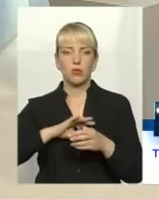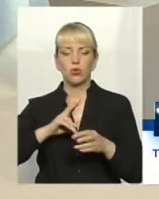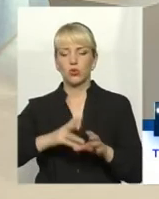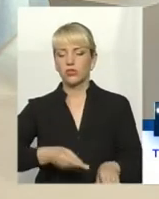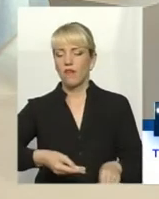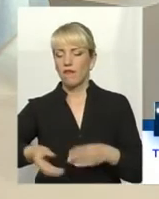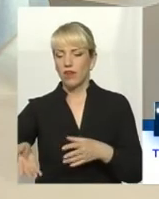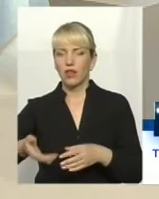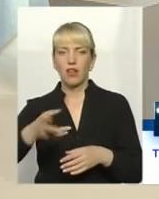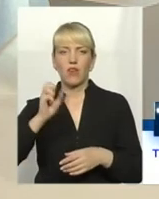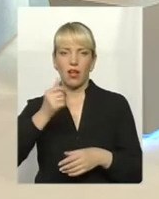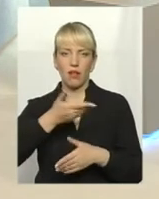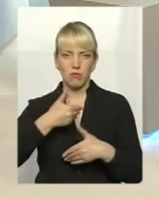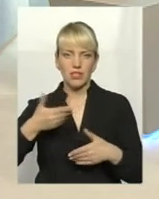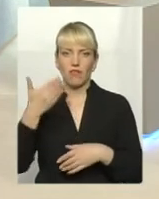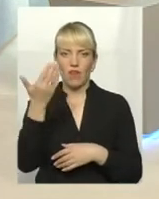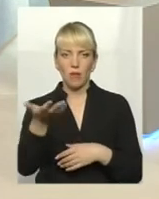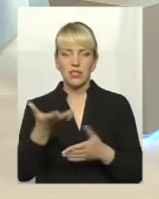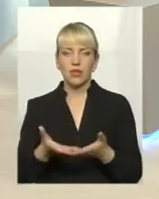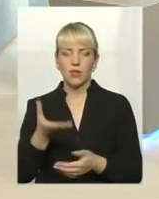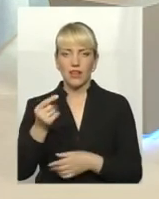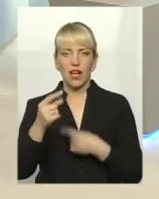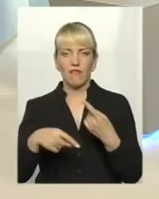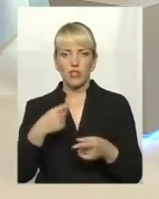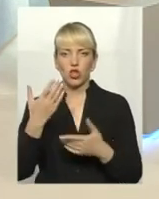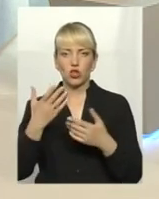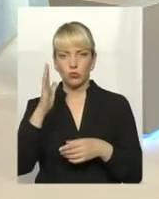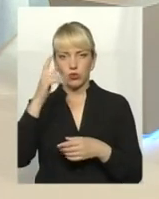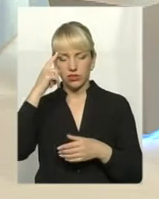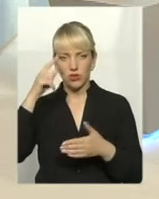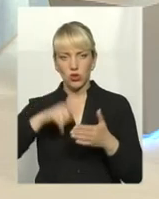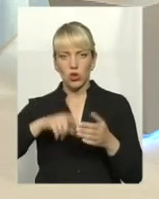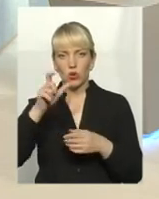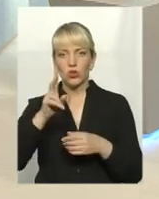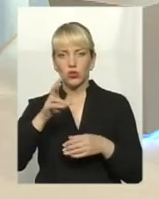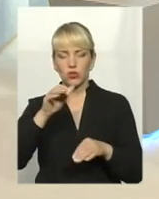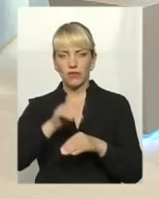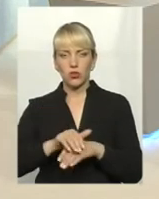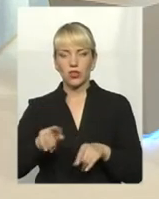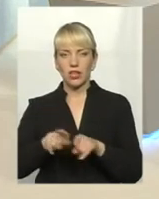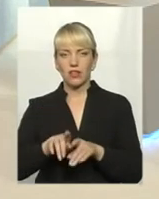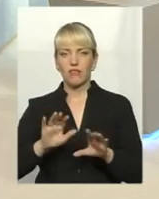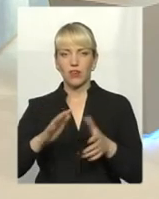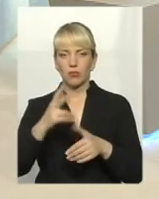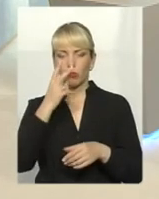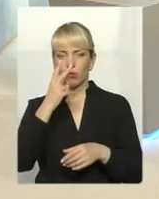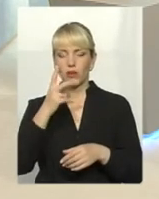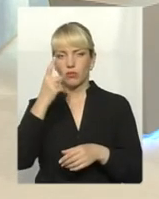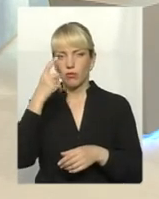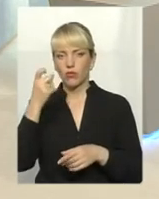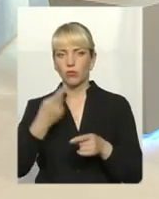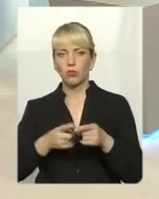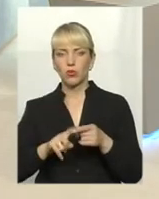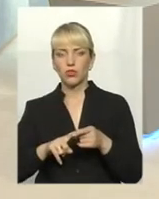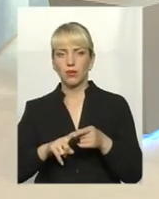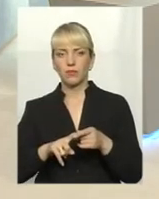а ми за них з вами заплатили. В наступному, якщо буде свідомий громадянин, який зафіксує такий випадок, побачить і повідомить про це